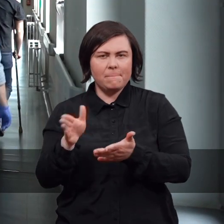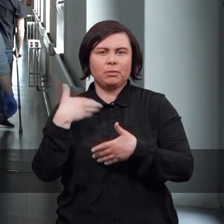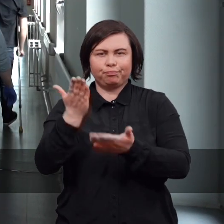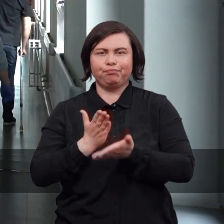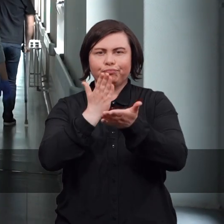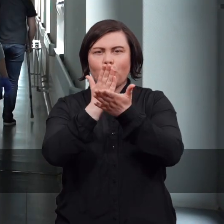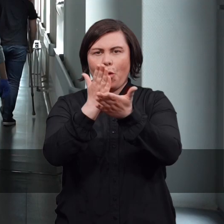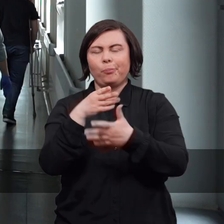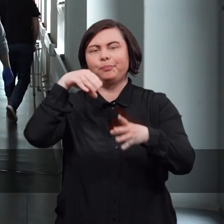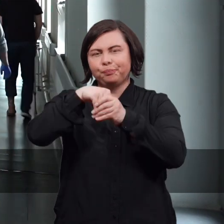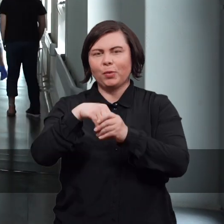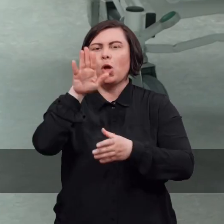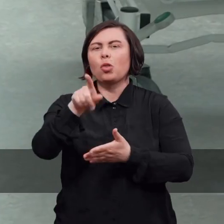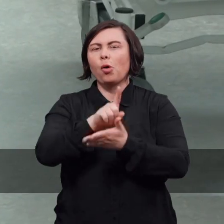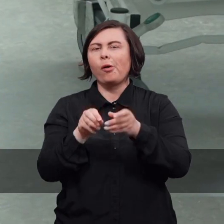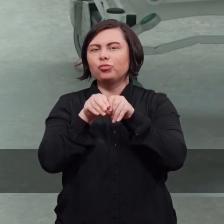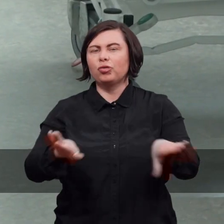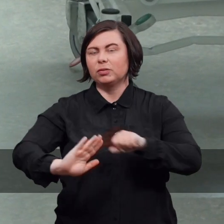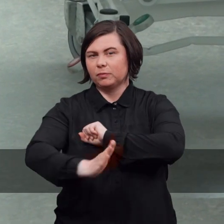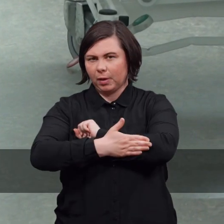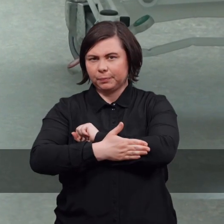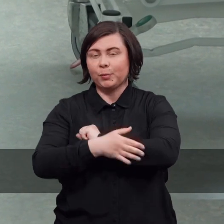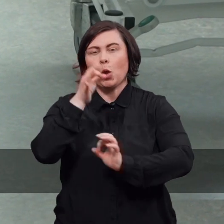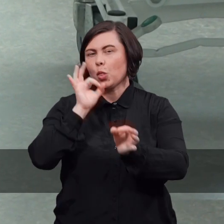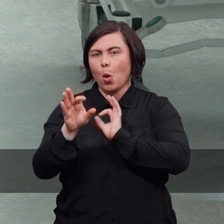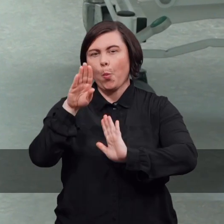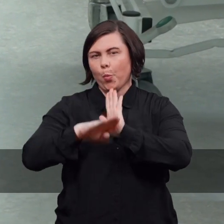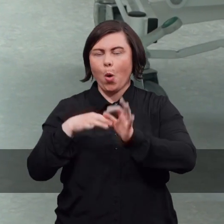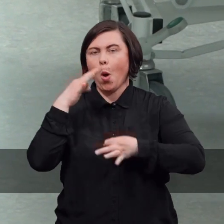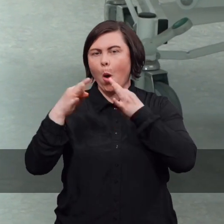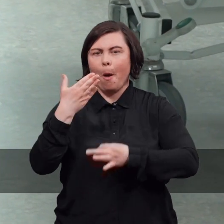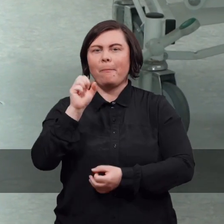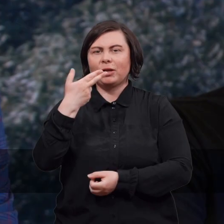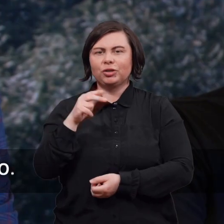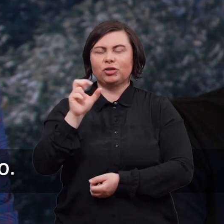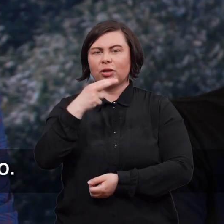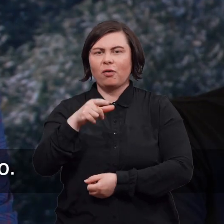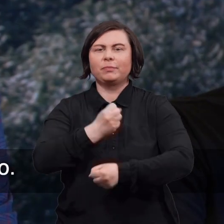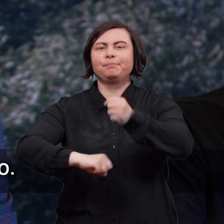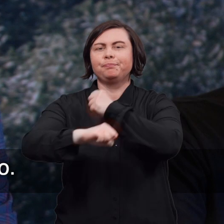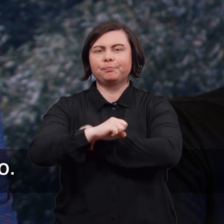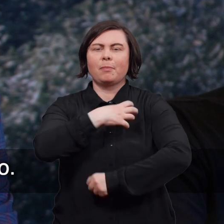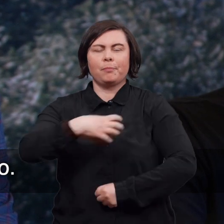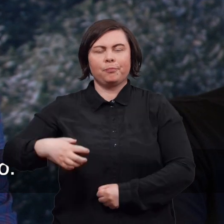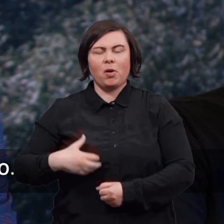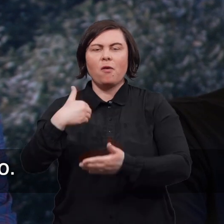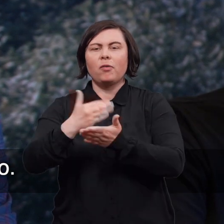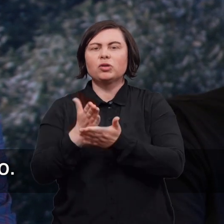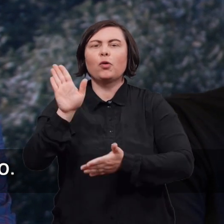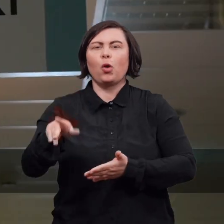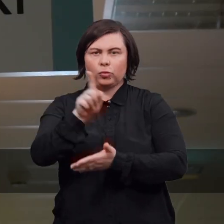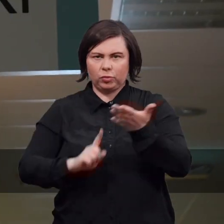oferowana pomoc w ramach Dolnośląskiej Sieci Wsparcia. O szczegółach programu opowiedział Marcin Krzyżanowski, wicemarszałek województwa